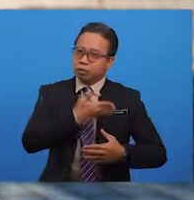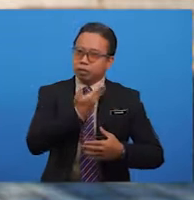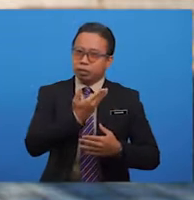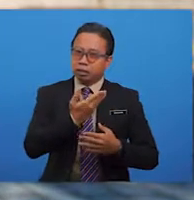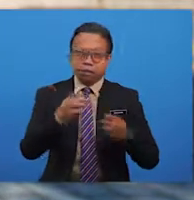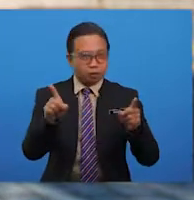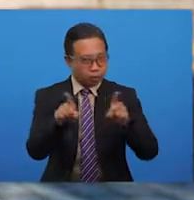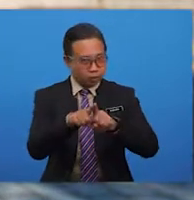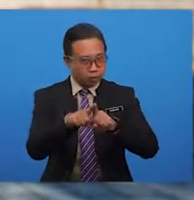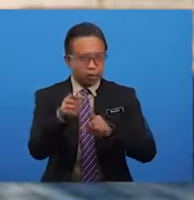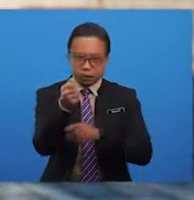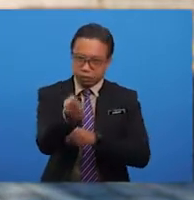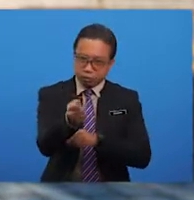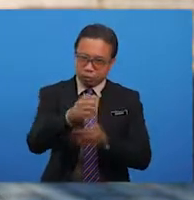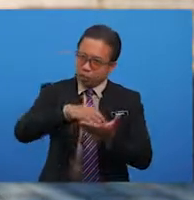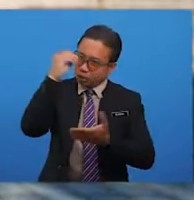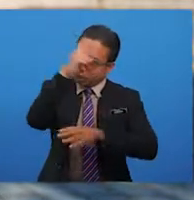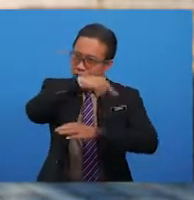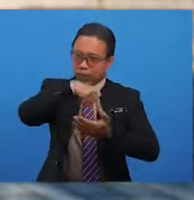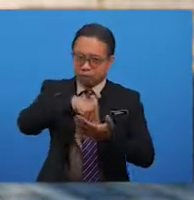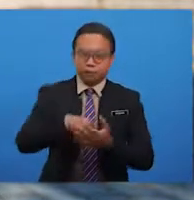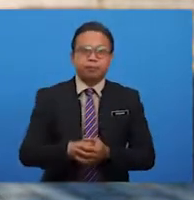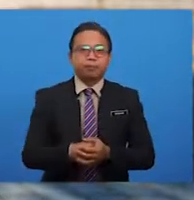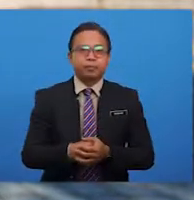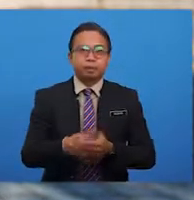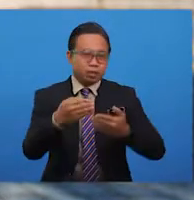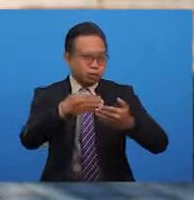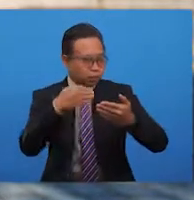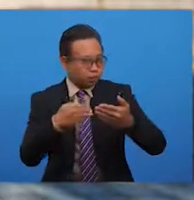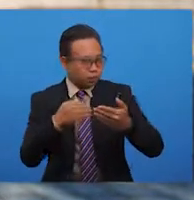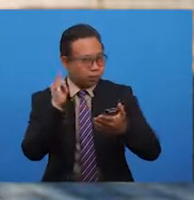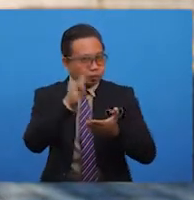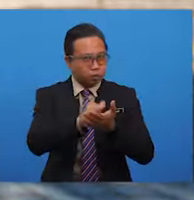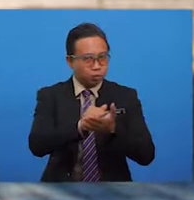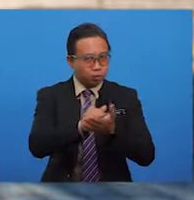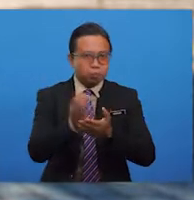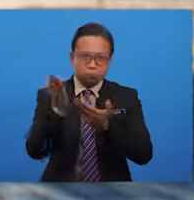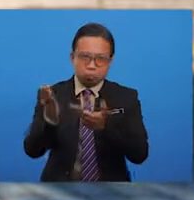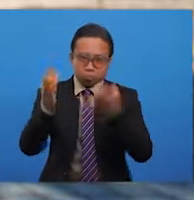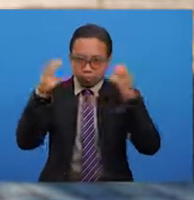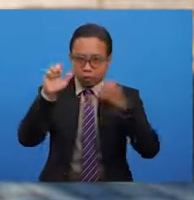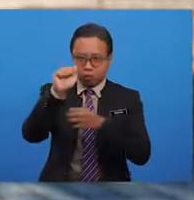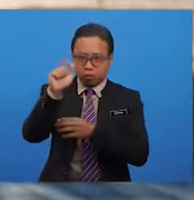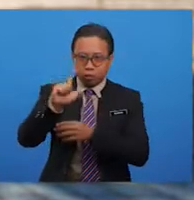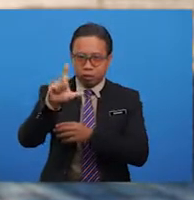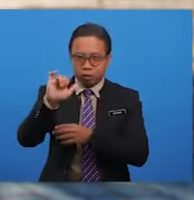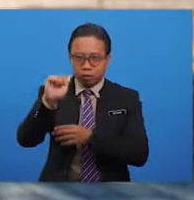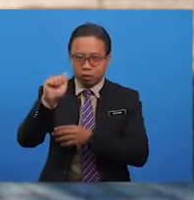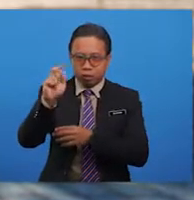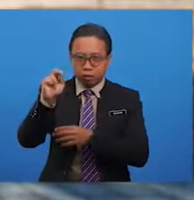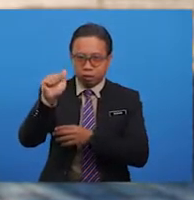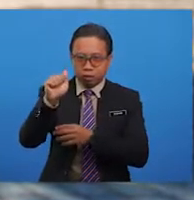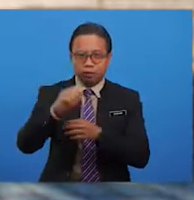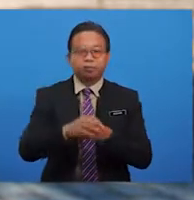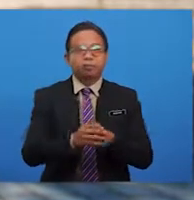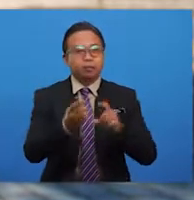kalian dalam sesi pembelajaran pada kali ini. Sebelum itu, saya, Cikgu Azlina binti Allahudin dari Sekolah Menengah